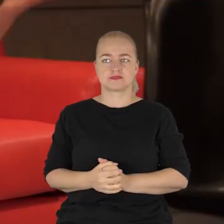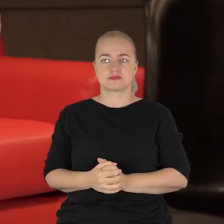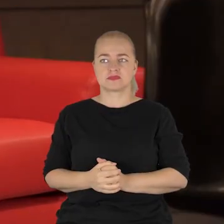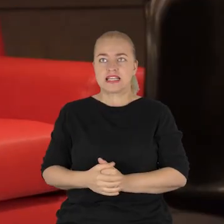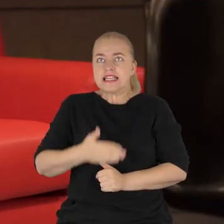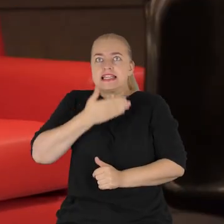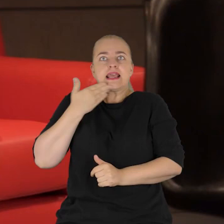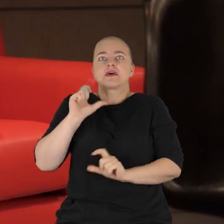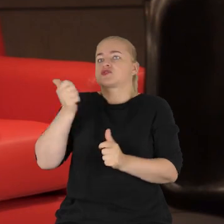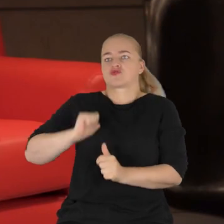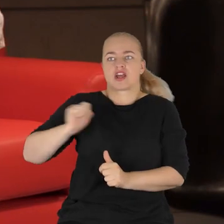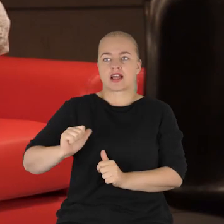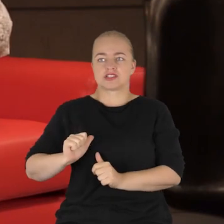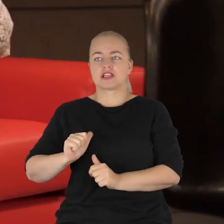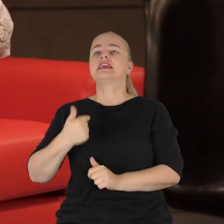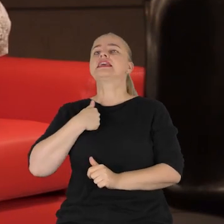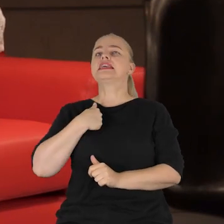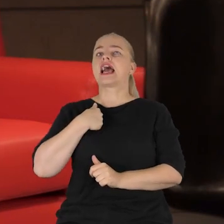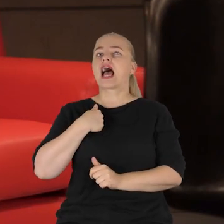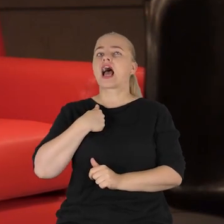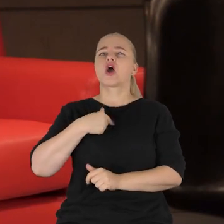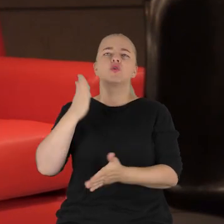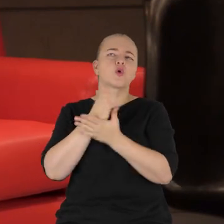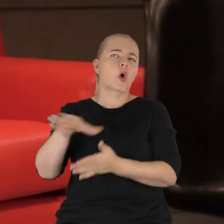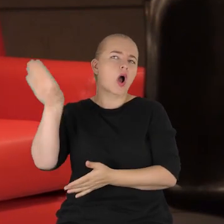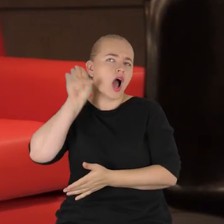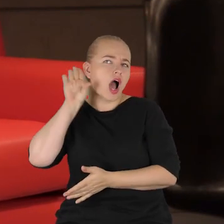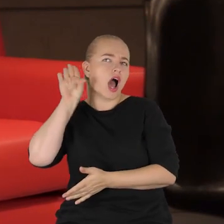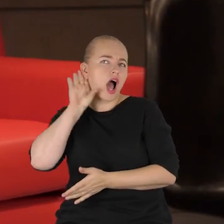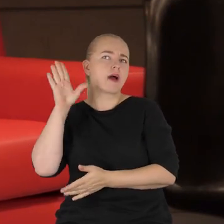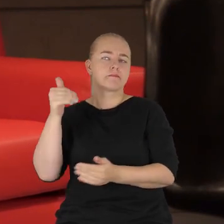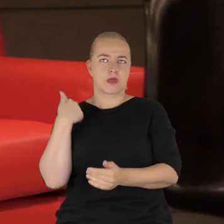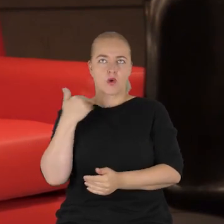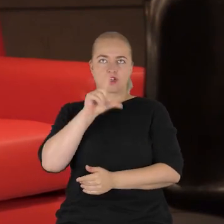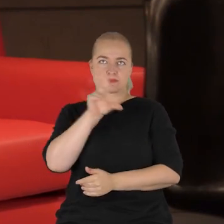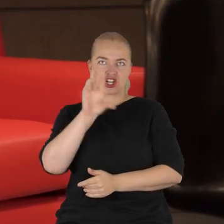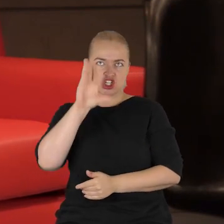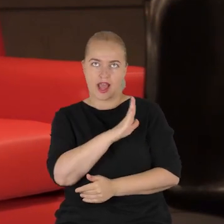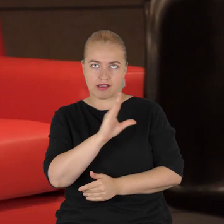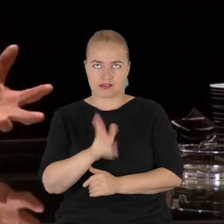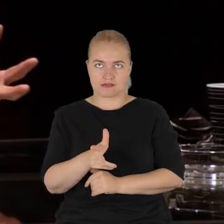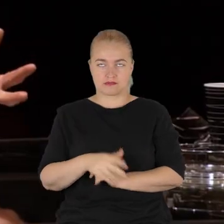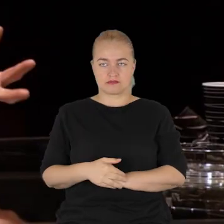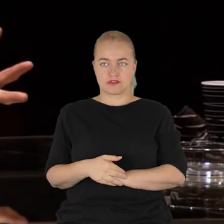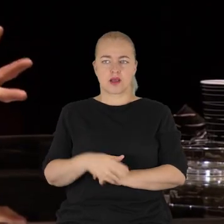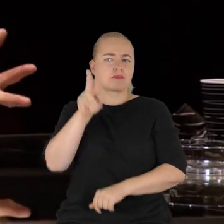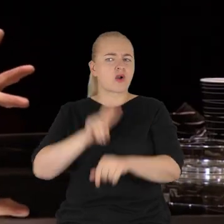No toż nie ma na co czekać! Ja się od Zbyszka nasłucham. Policja też, wiesz, manipuluja, co tam jest?